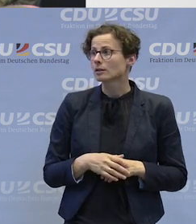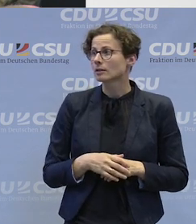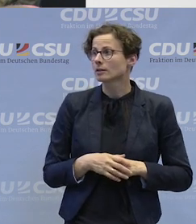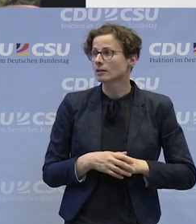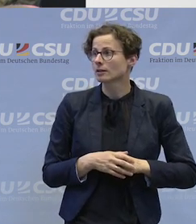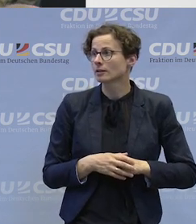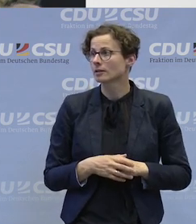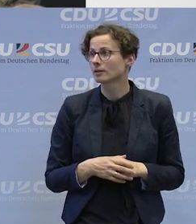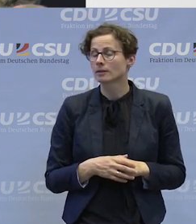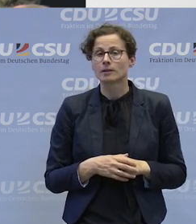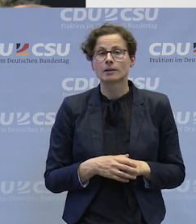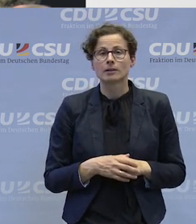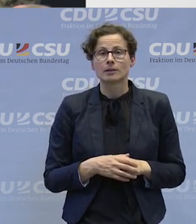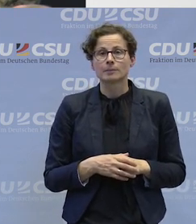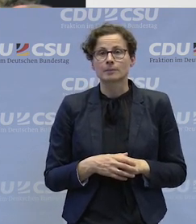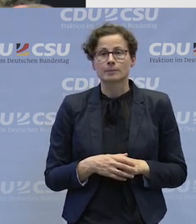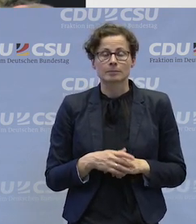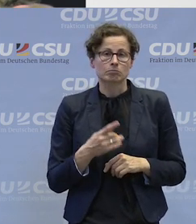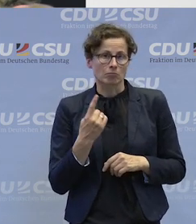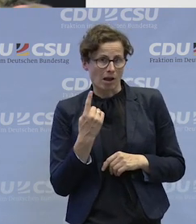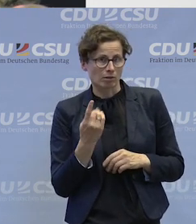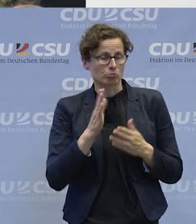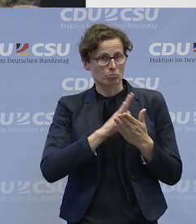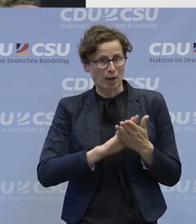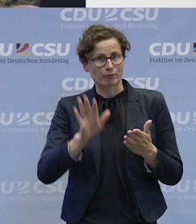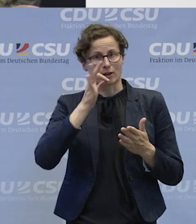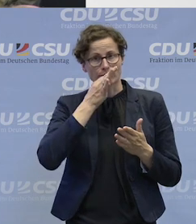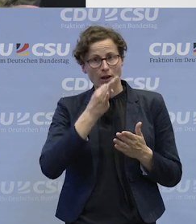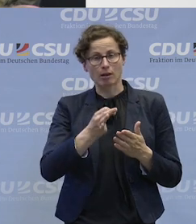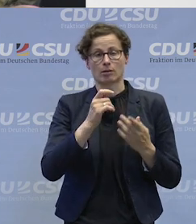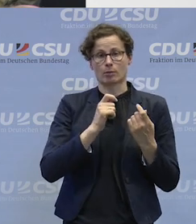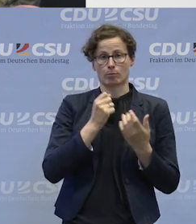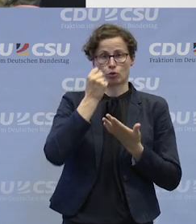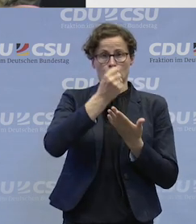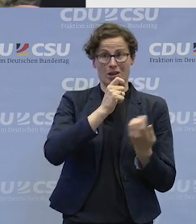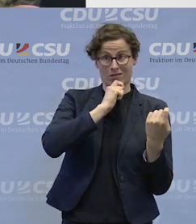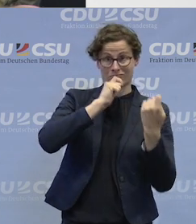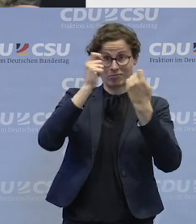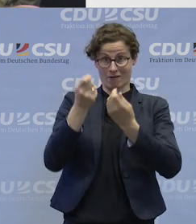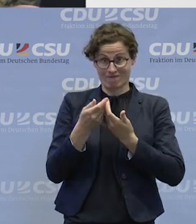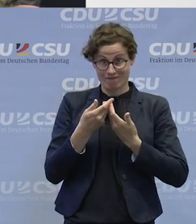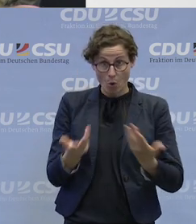Ganz klar, kurz, pragmatisch. Wo beantrage ich dieses Budget?